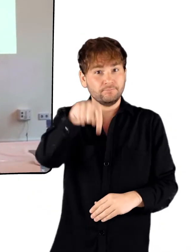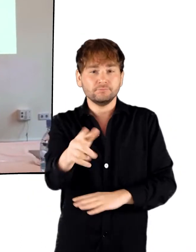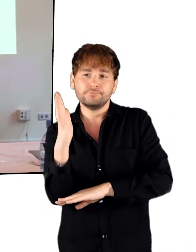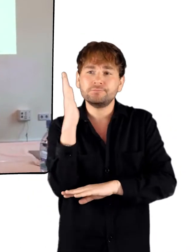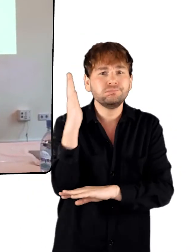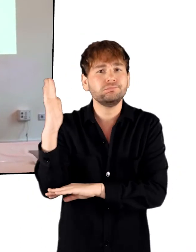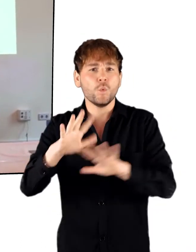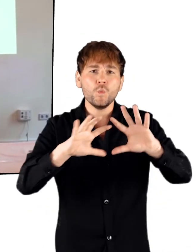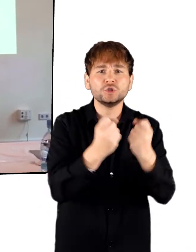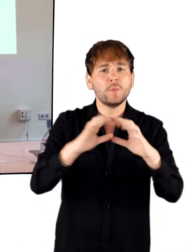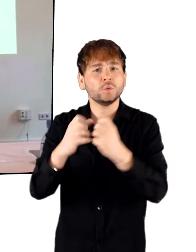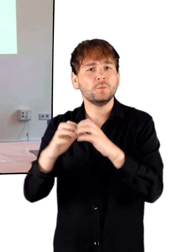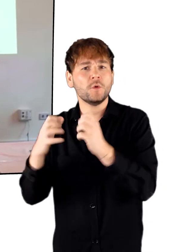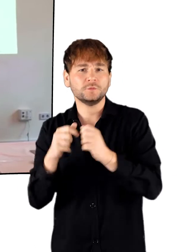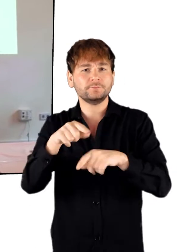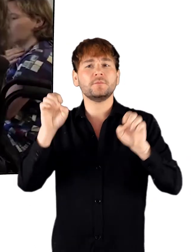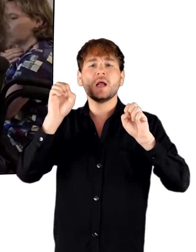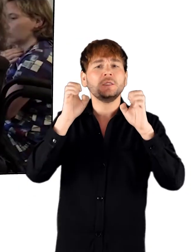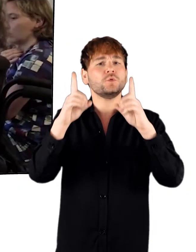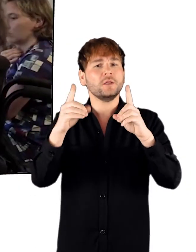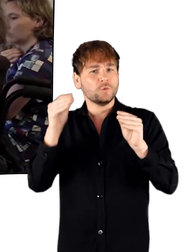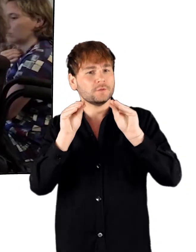dirigé deux ateliers sur l'éducation inclusive.